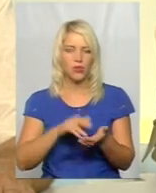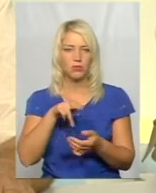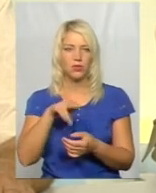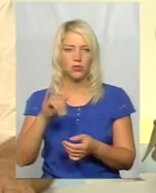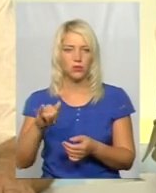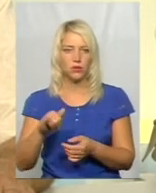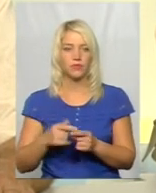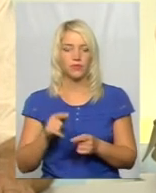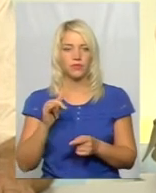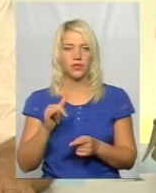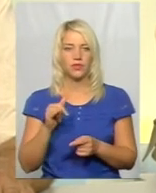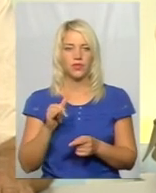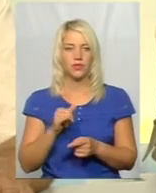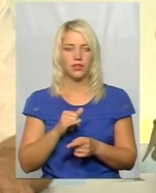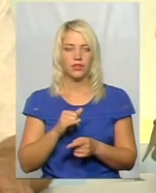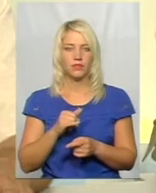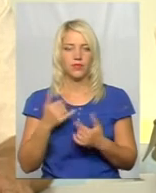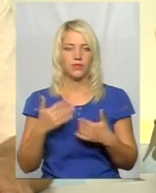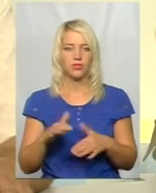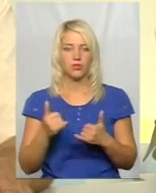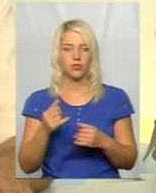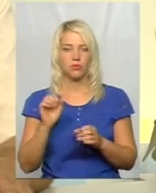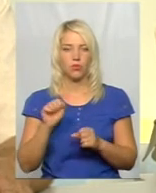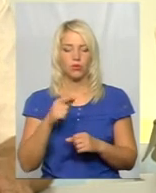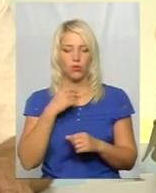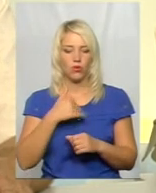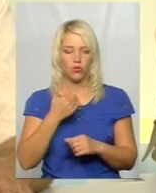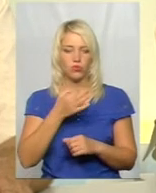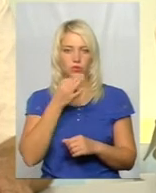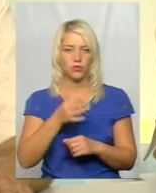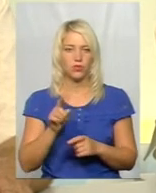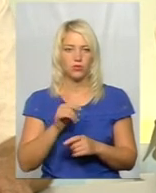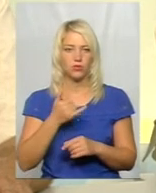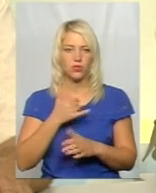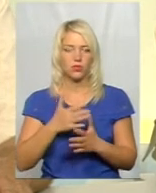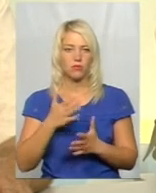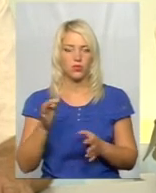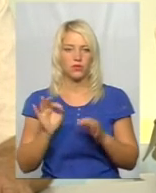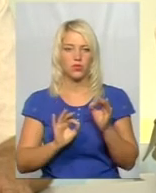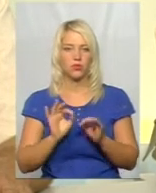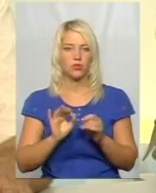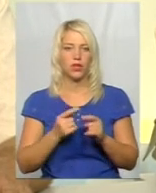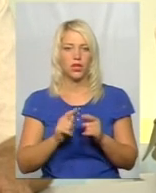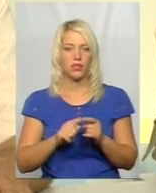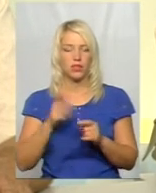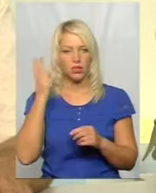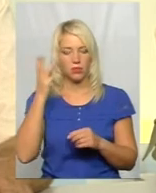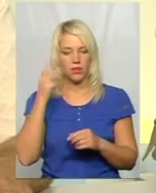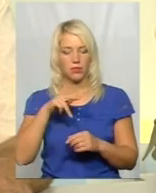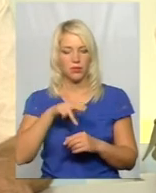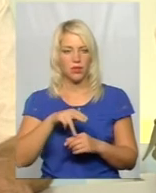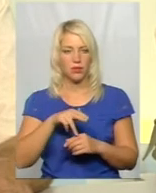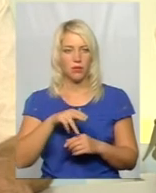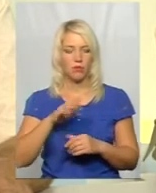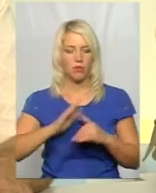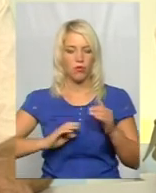-технічні навчальні заклади. І сьогодні я хочу сказати, що у нас найбільший відсоток – це в Хмельницькому професійному